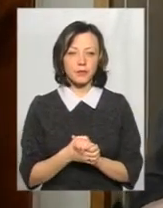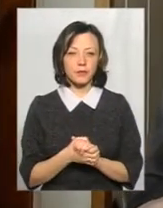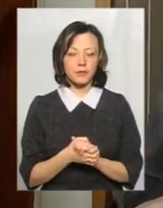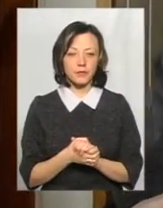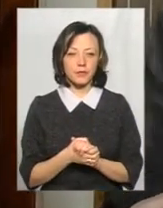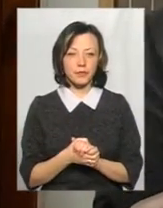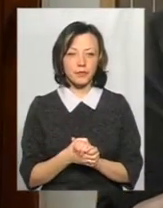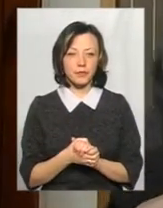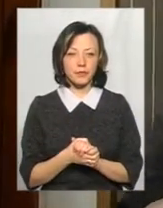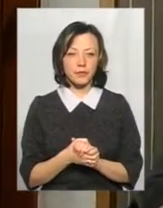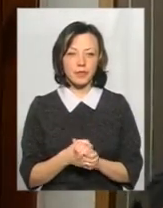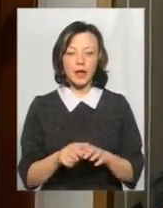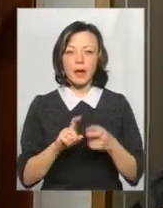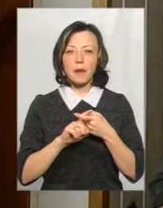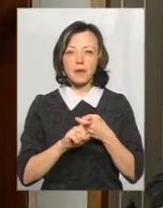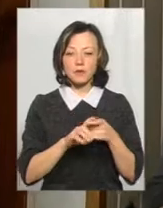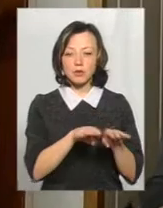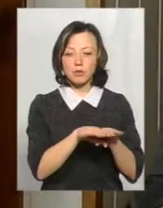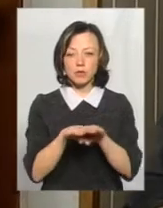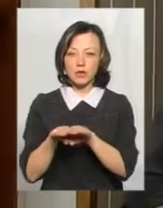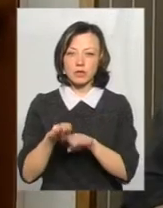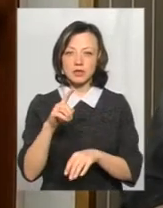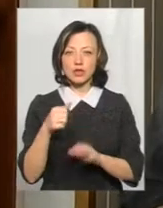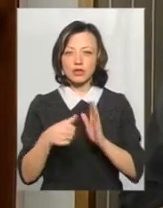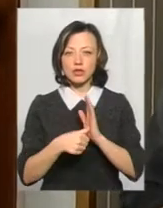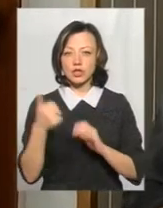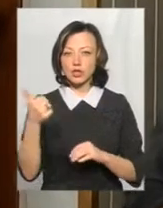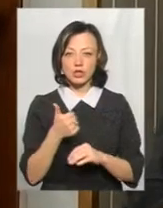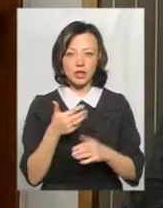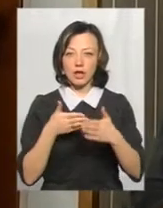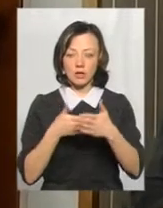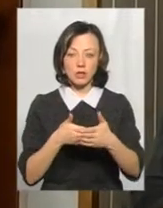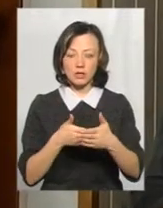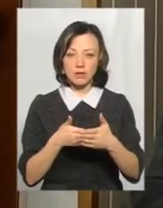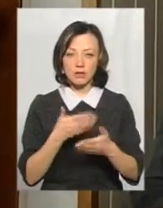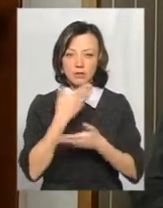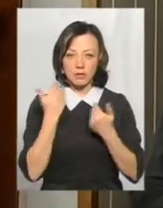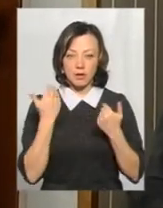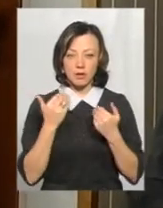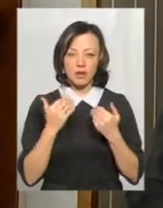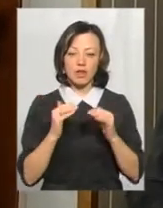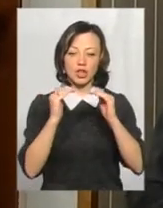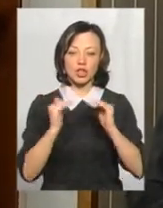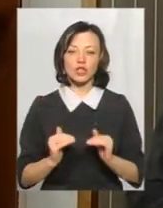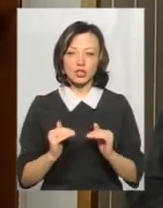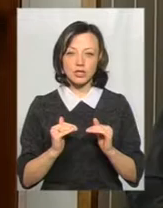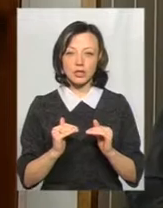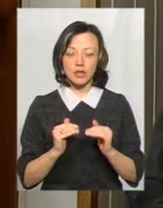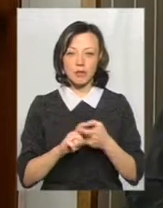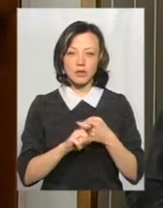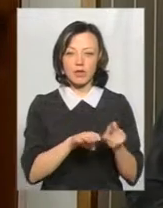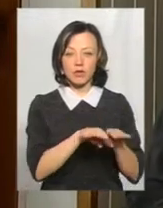Однак епідемічний поріг ми за шостий тиждень не досягли. Нижча епідемічна порога